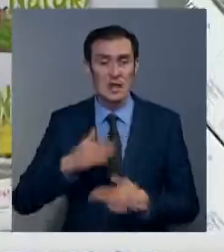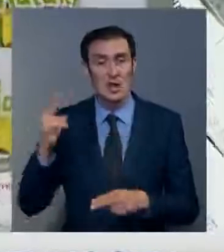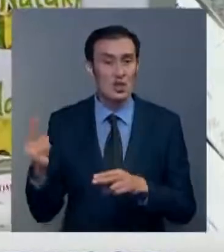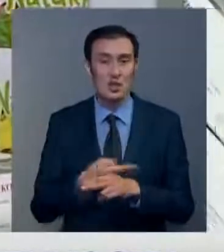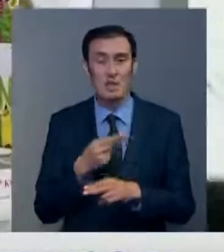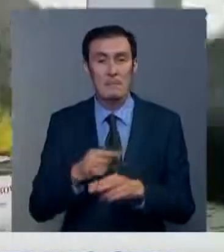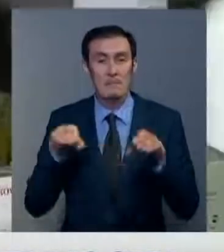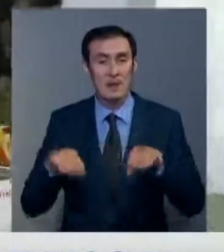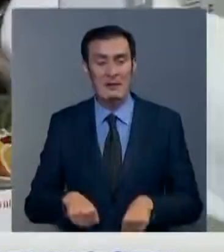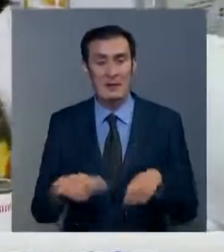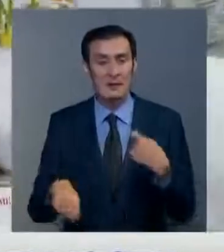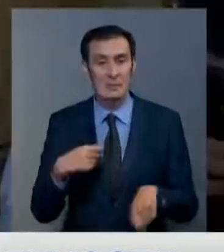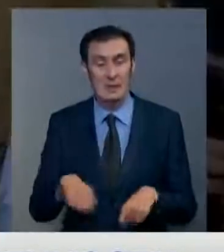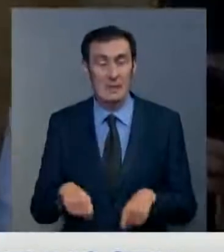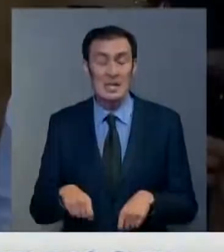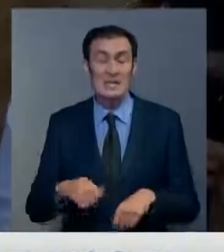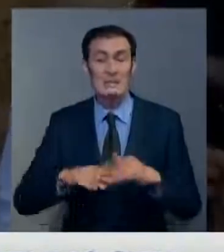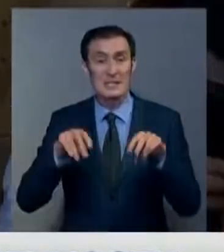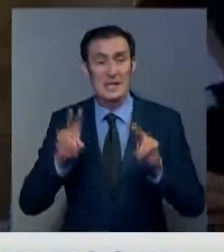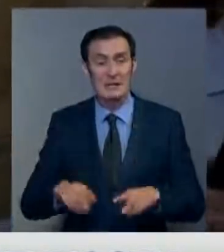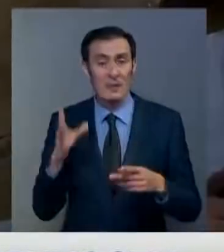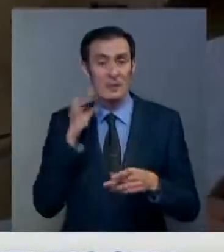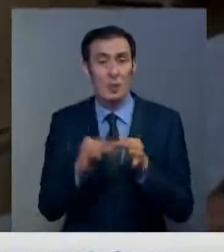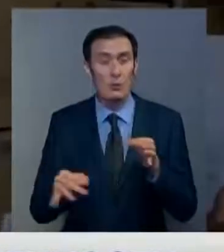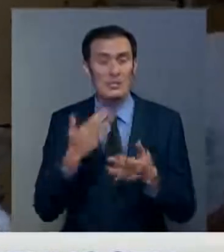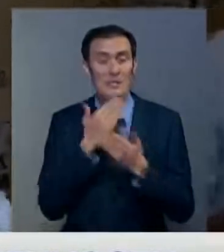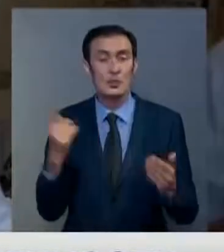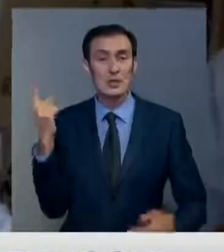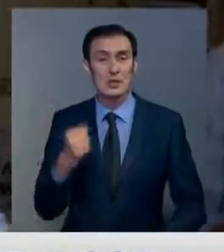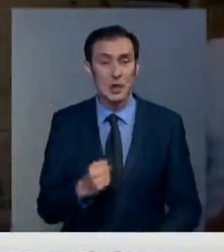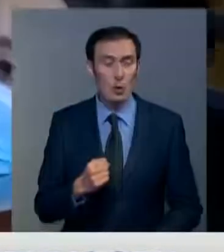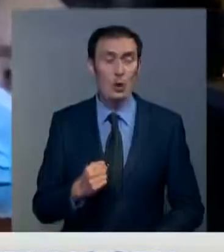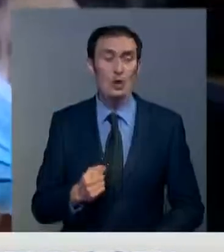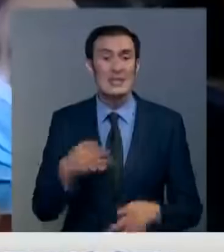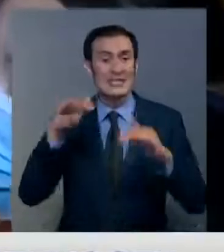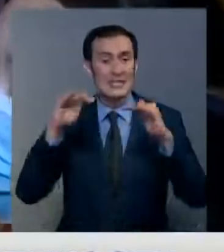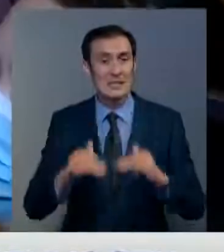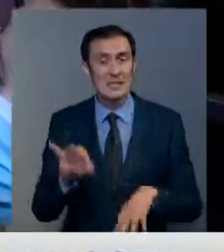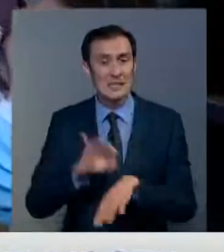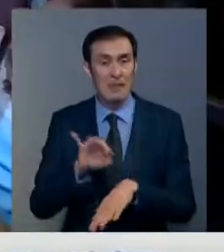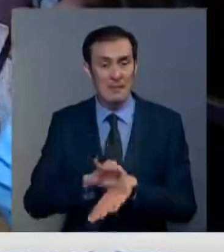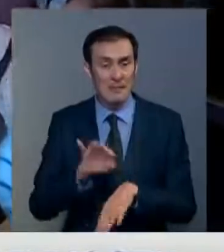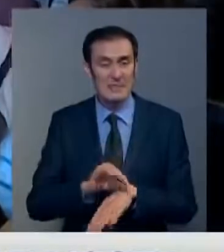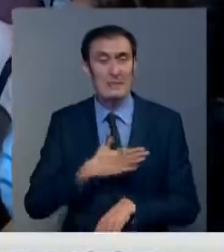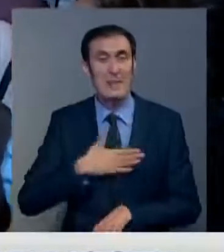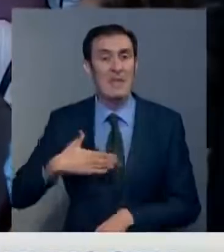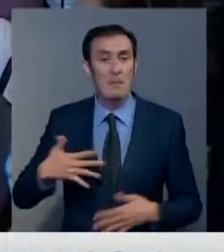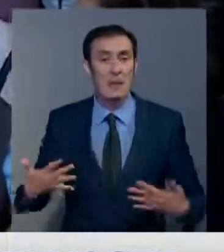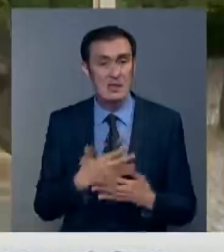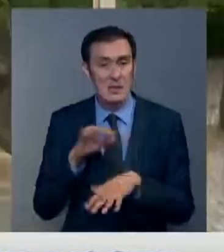лишения рецензии. Между тем, по данным специалистов, Алматинской области за последнюю неделю значительно снизился уровень заболеваемости пневмонии.